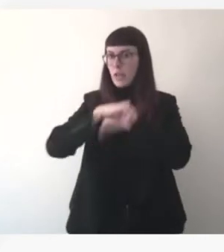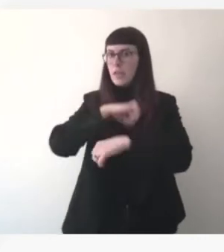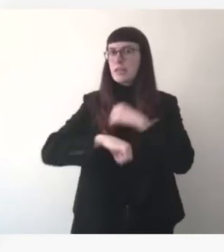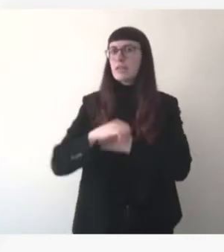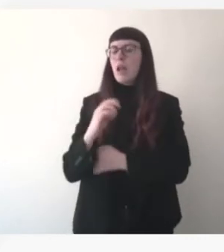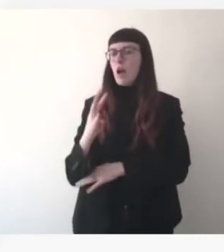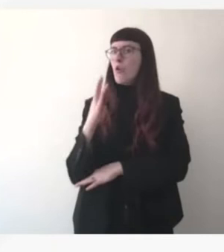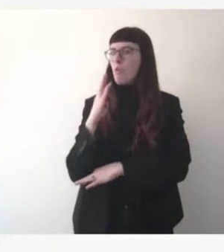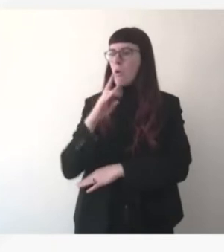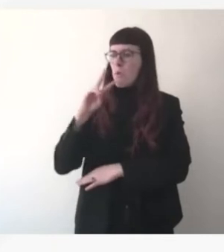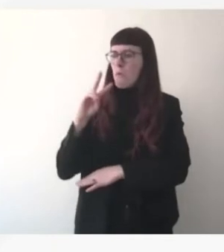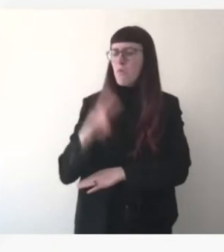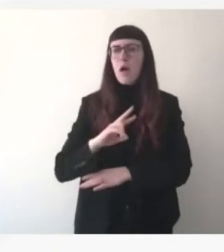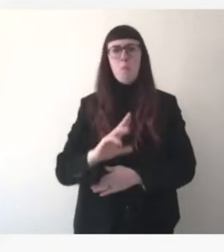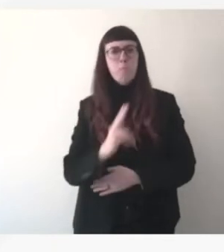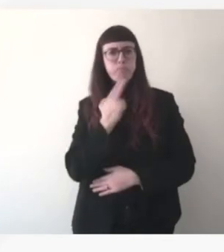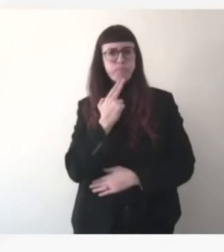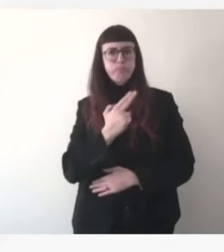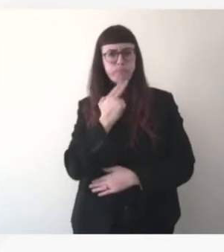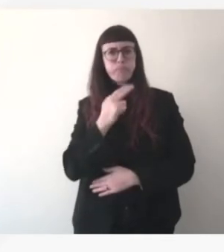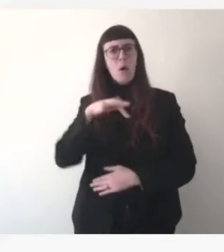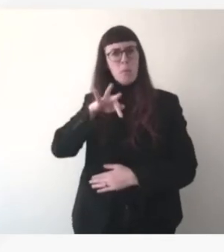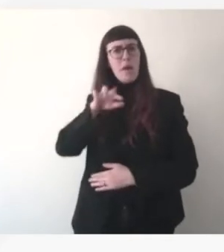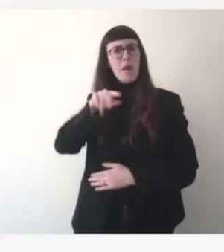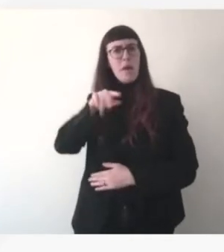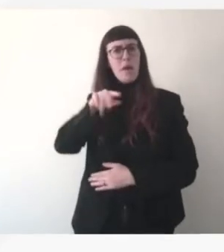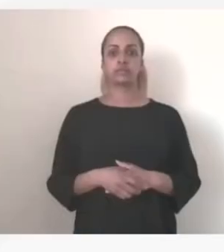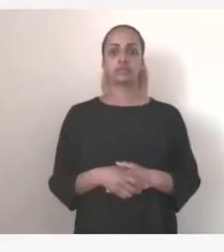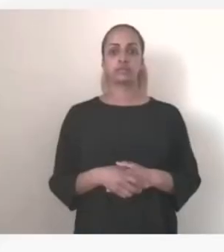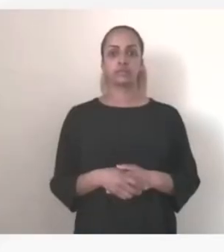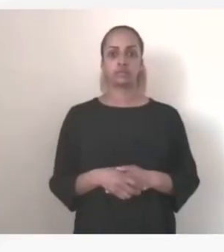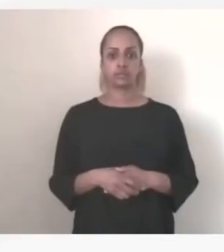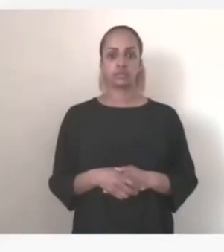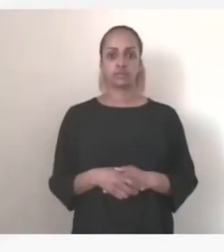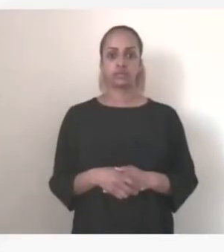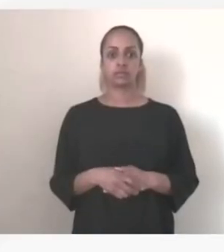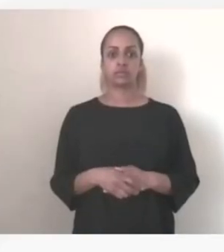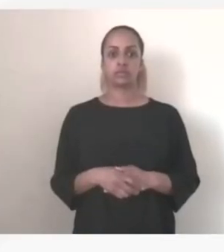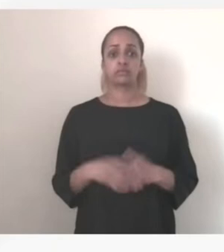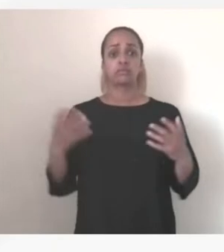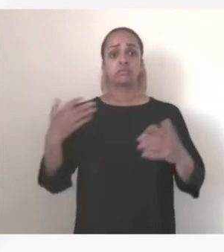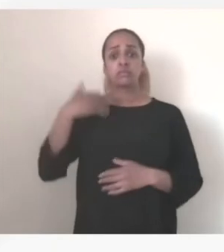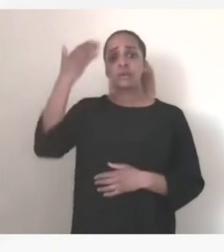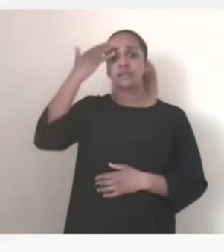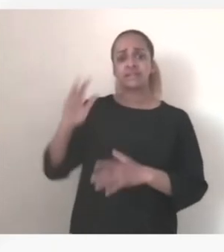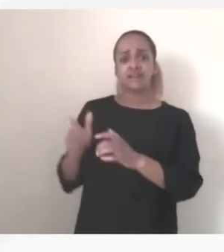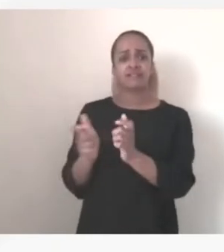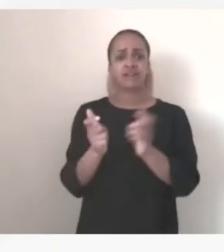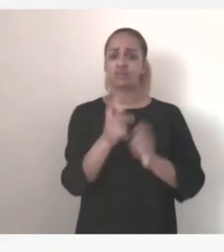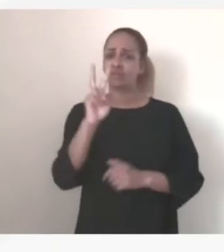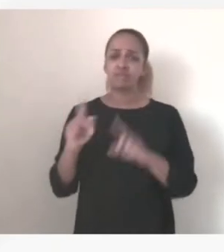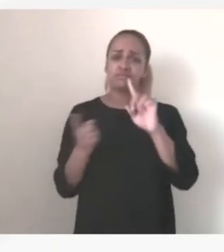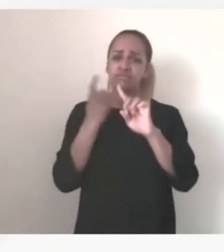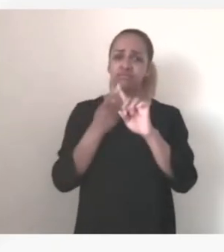et présentée par la présidence française de l'Union européenne. On sait évidemment que nos infrastructures sont absolument essentielles, plus une